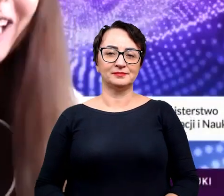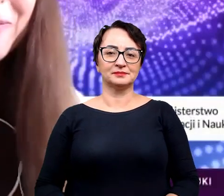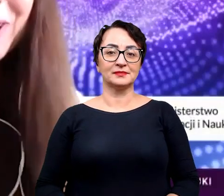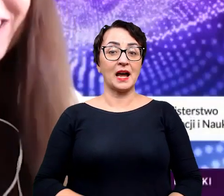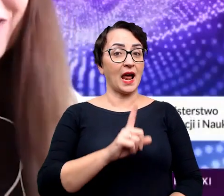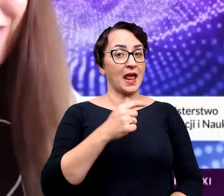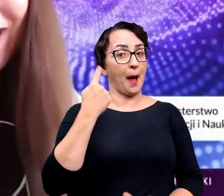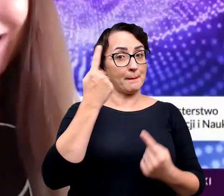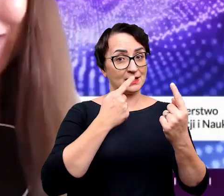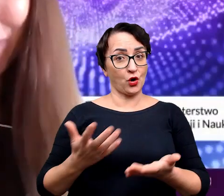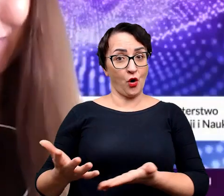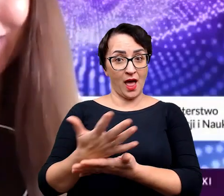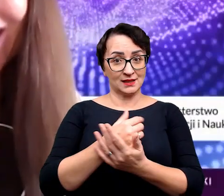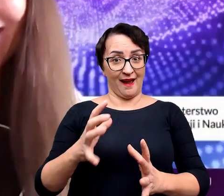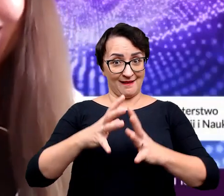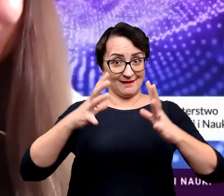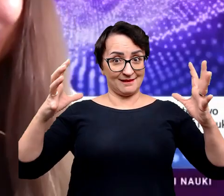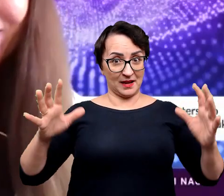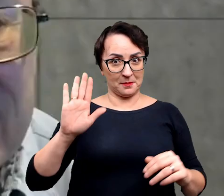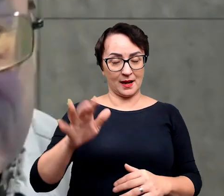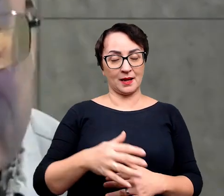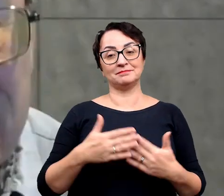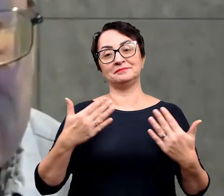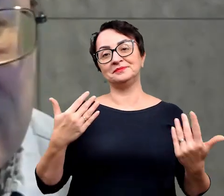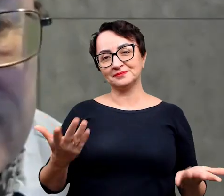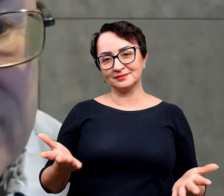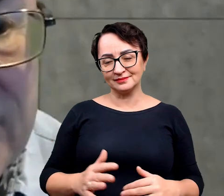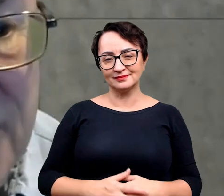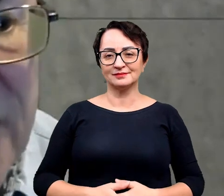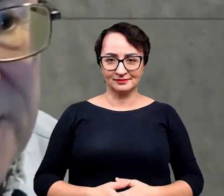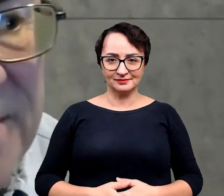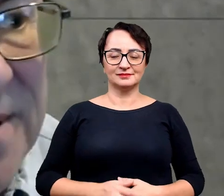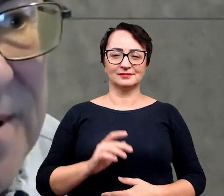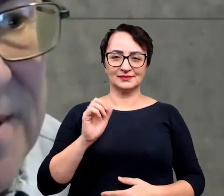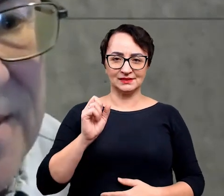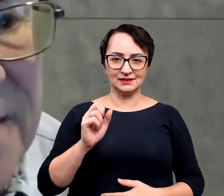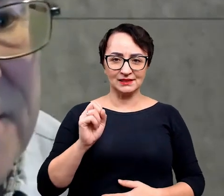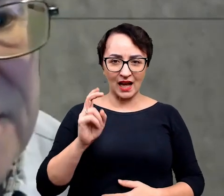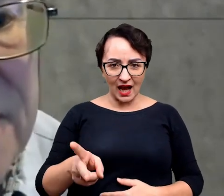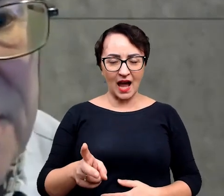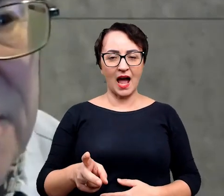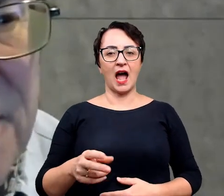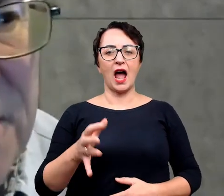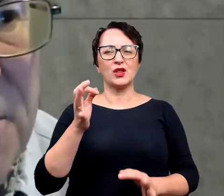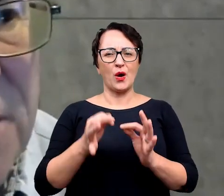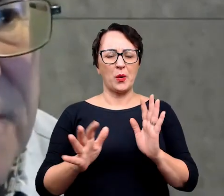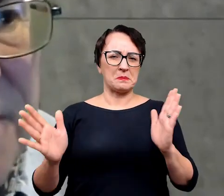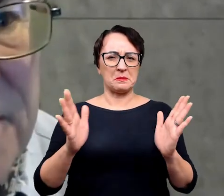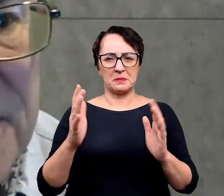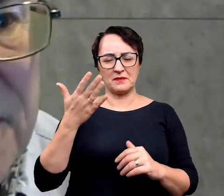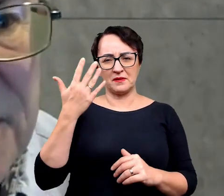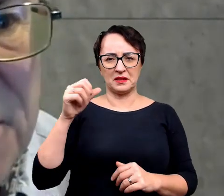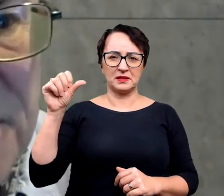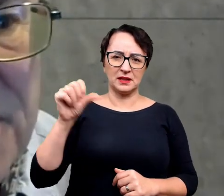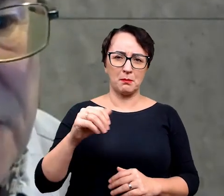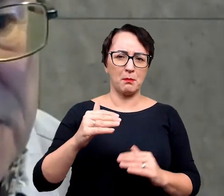Ale myślę, że kolekcja jest imponująca. No ma tam, ja tam dokładnie też nie wiem,